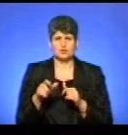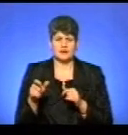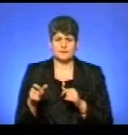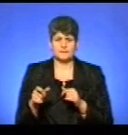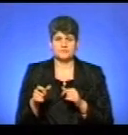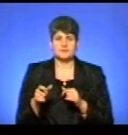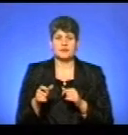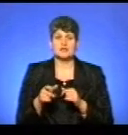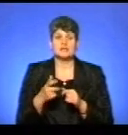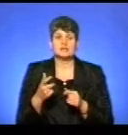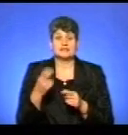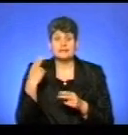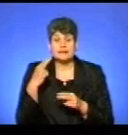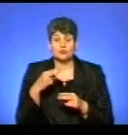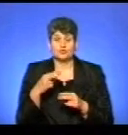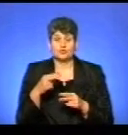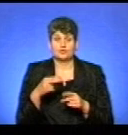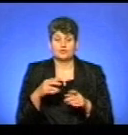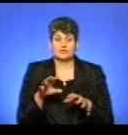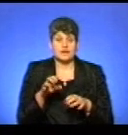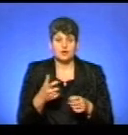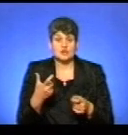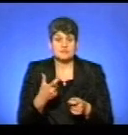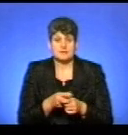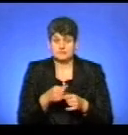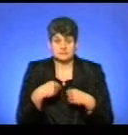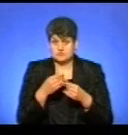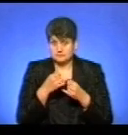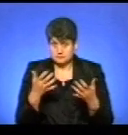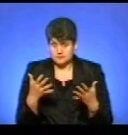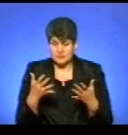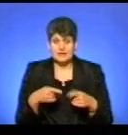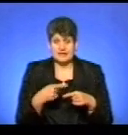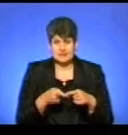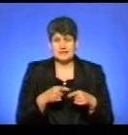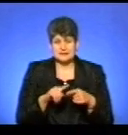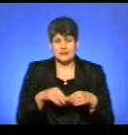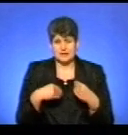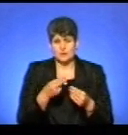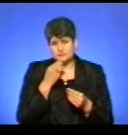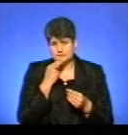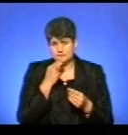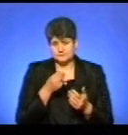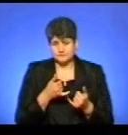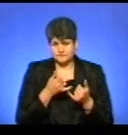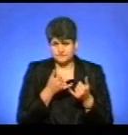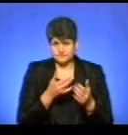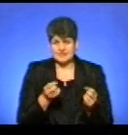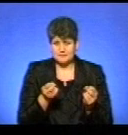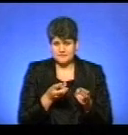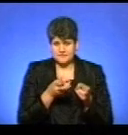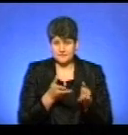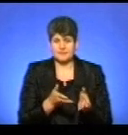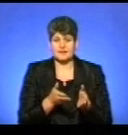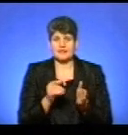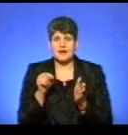твариною шприцом ми не можемо бігати, для цього використовується принада поживна, в якому монтовано